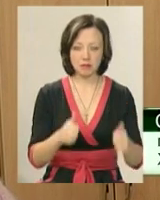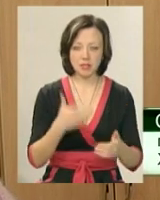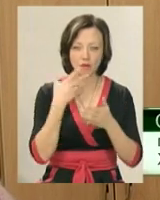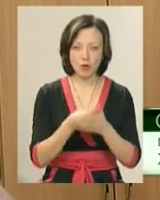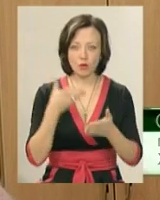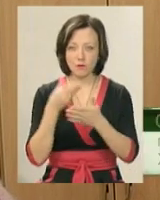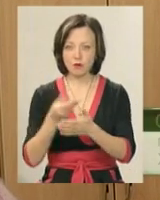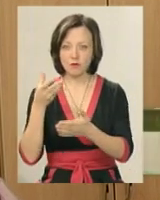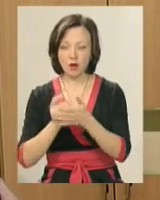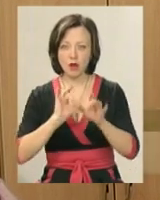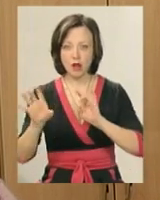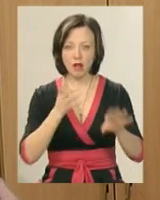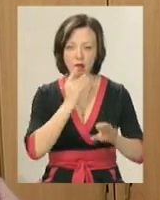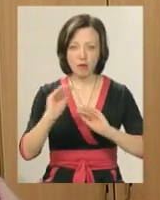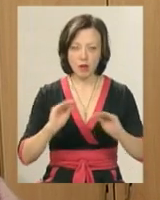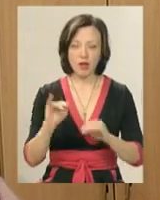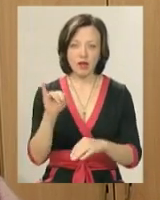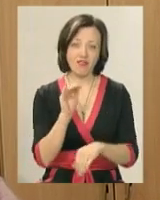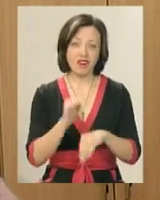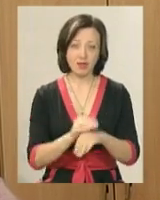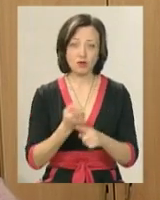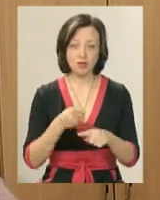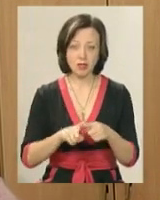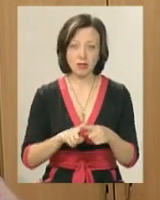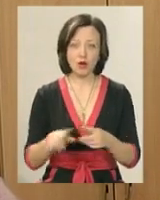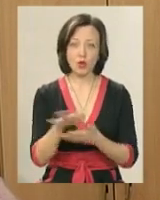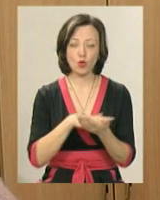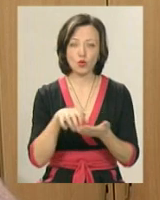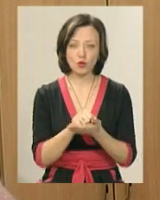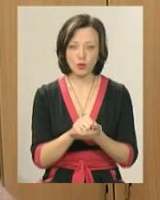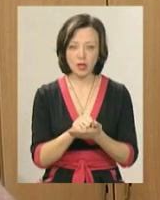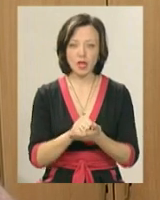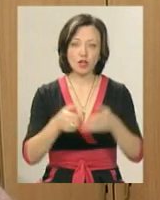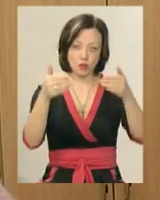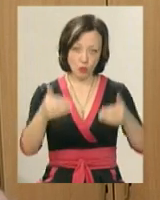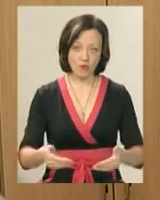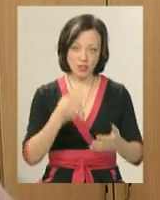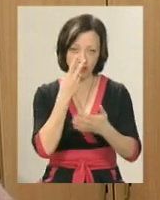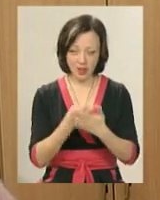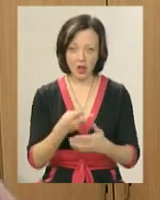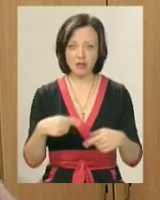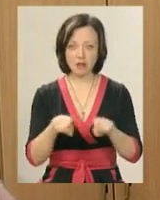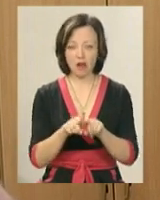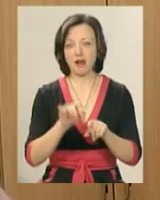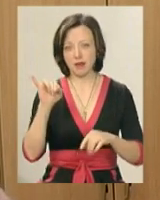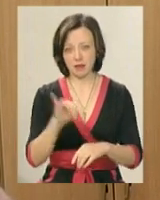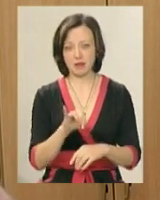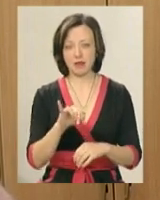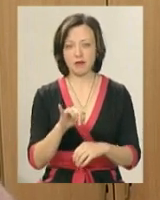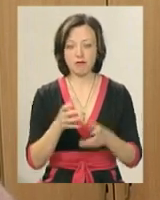проводить оздоблення своє, і фактично воно руйнує як і зовнішні будівлі, так і, звичайно,